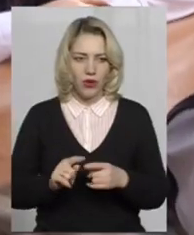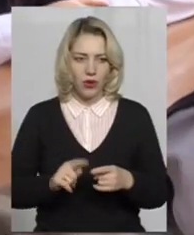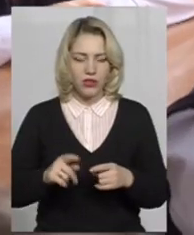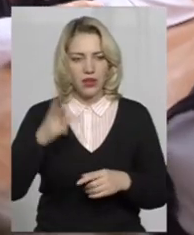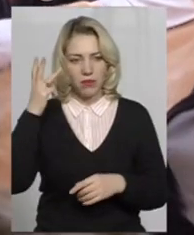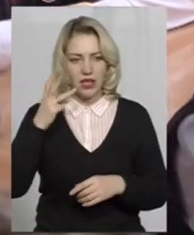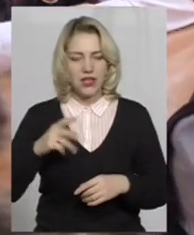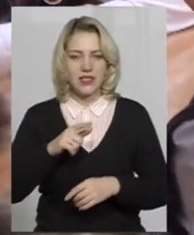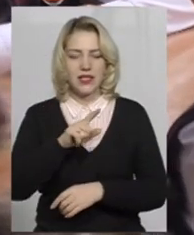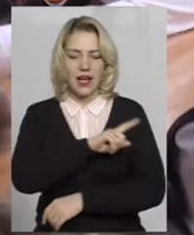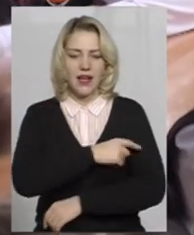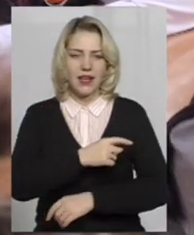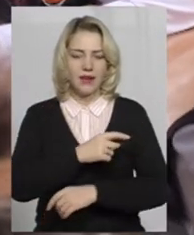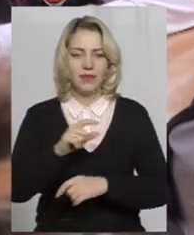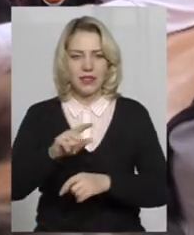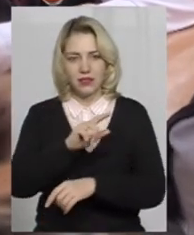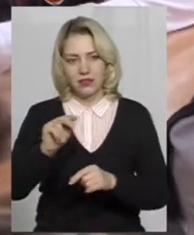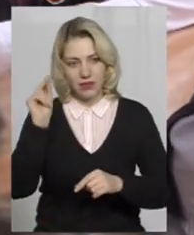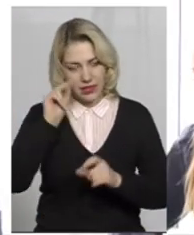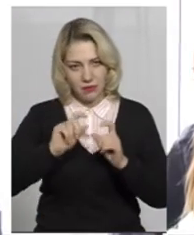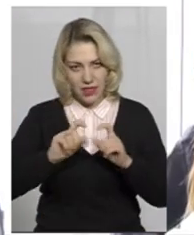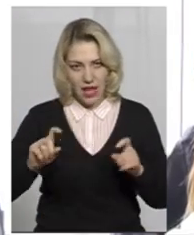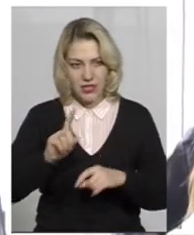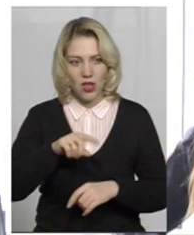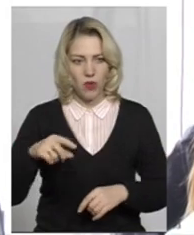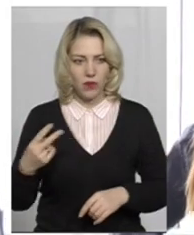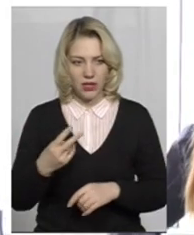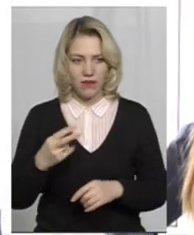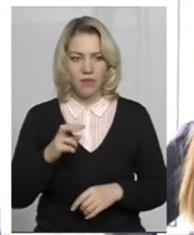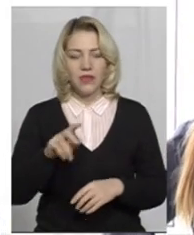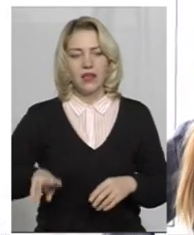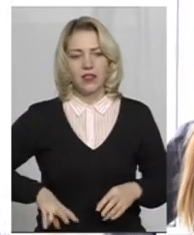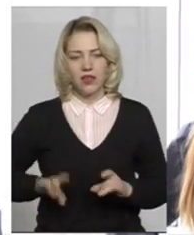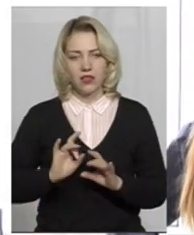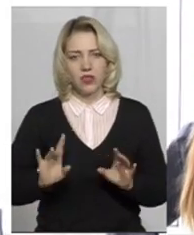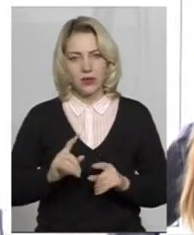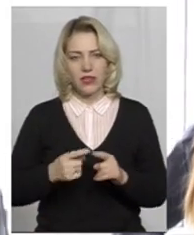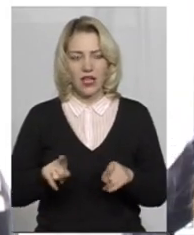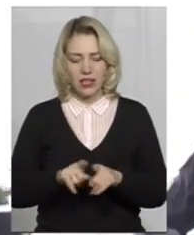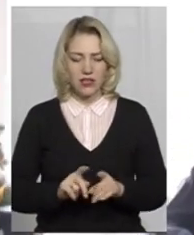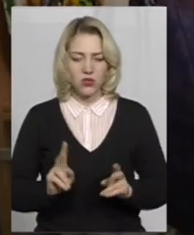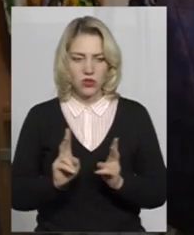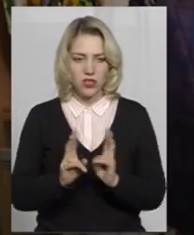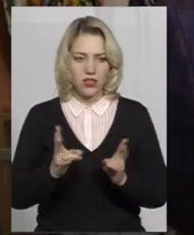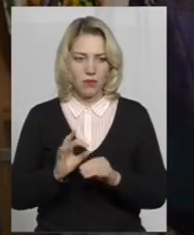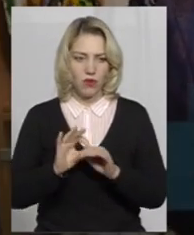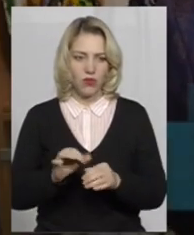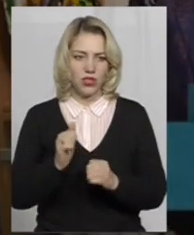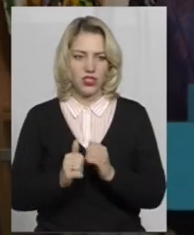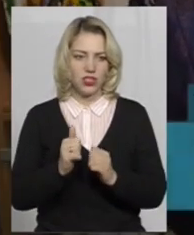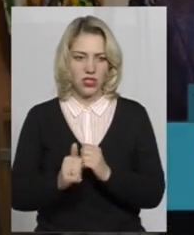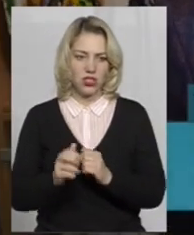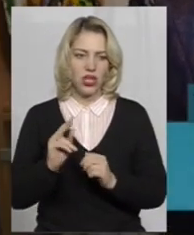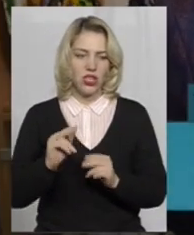гімназії номер два для учнів п'ятого класу. Директор гімназії Віктор Байдович розповідає, подібні зустрічі потрібно проводити частіше. Чим